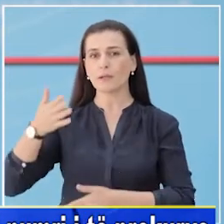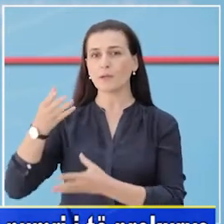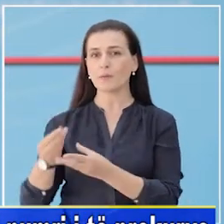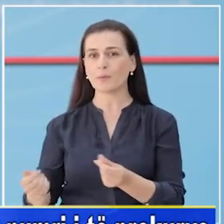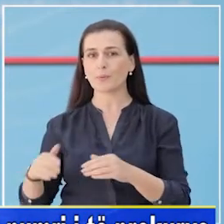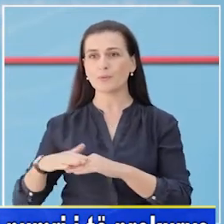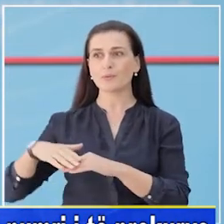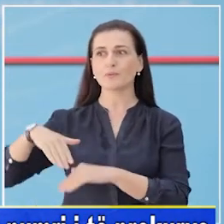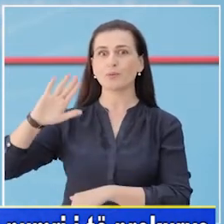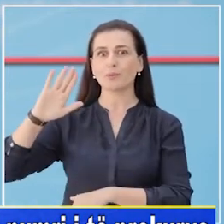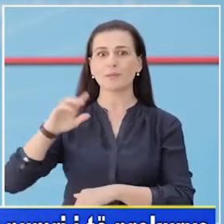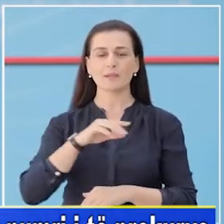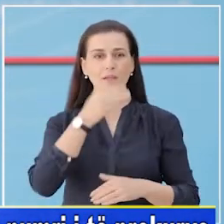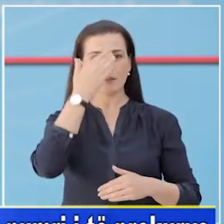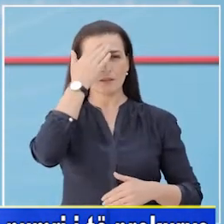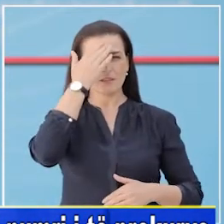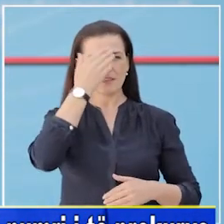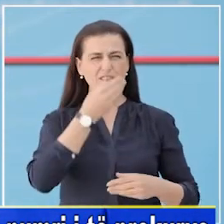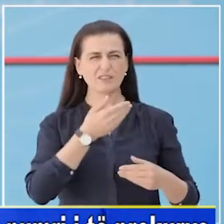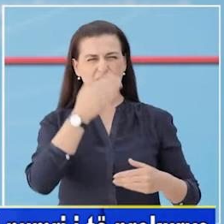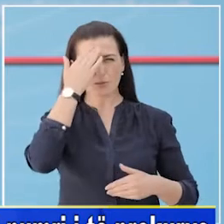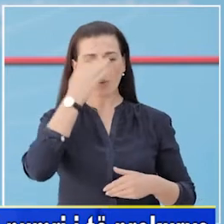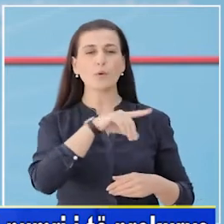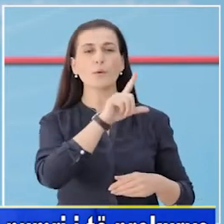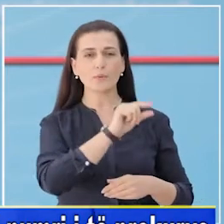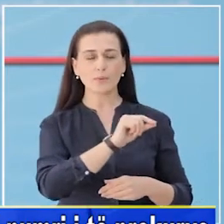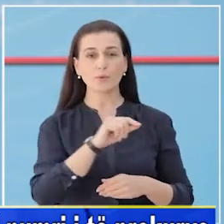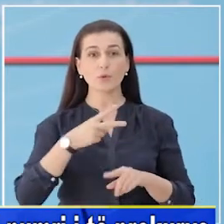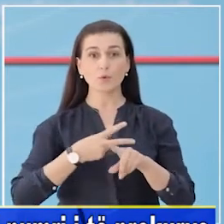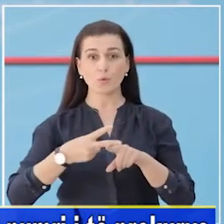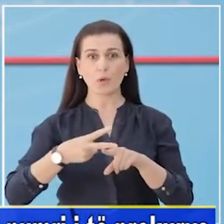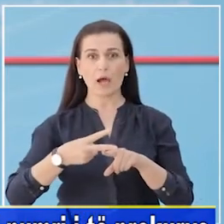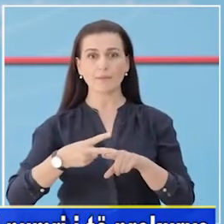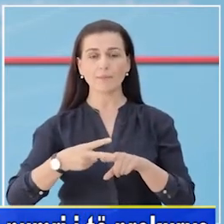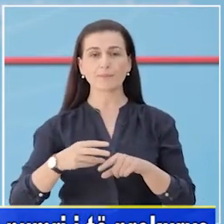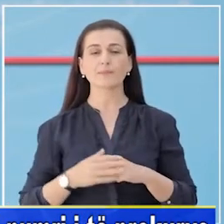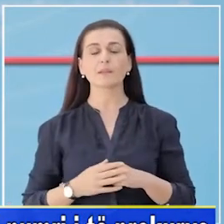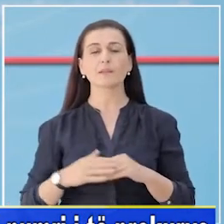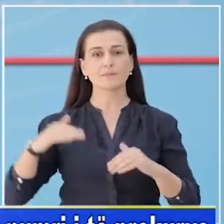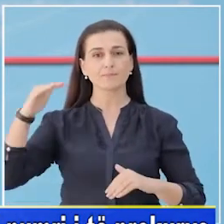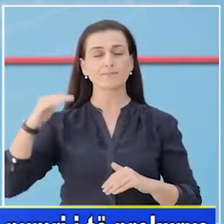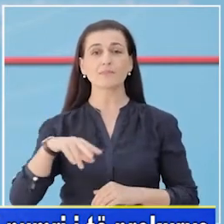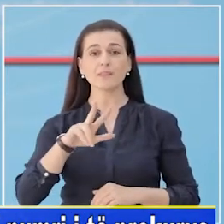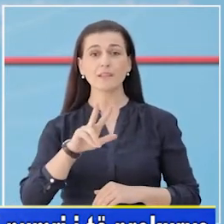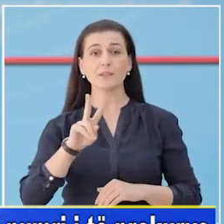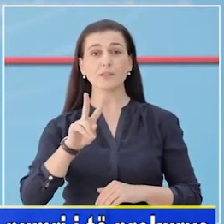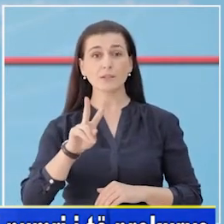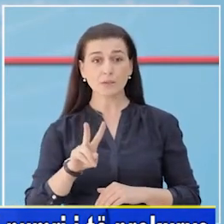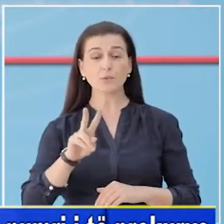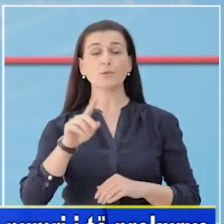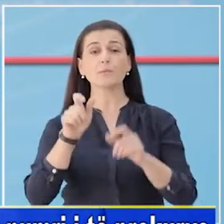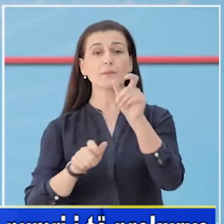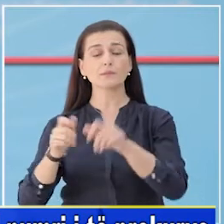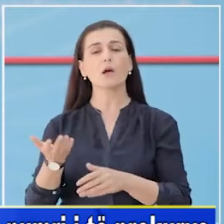shëruarve veçdon të jetë mëj lartë prej më shumë se 2 javës. Deri tani, 31 qytetar e kanë humë